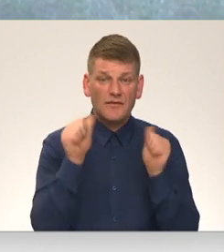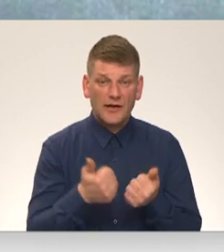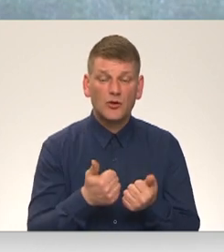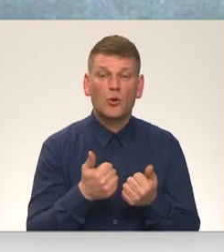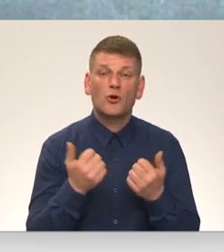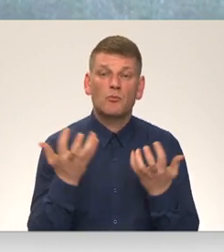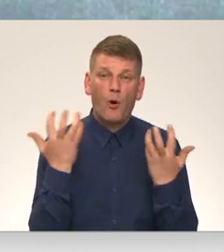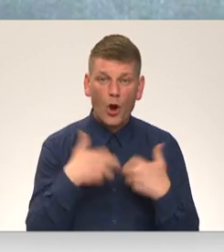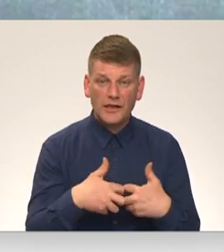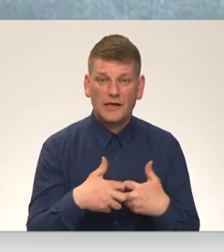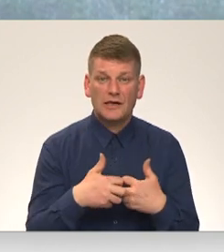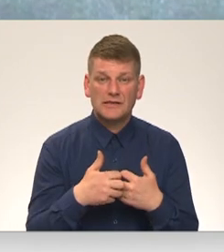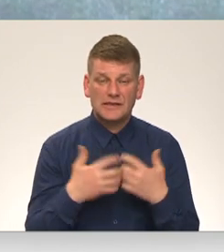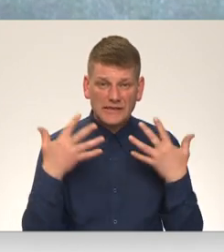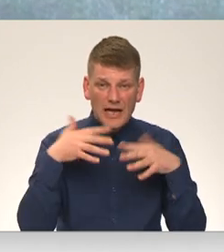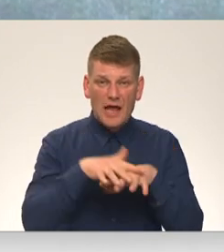politikas,